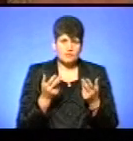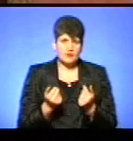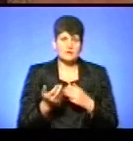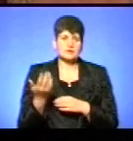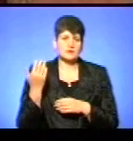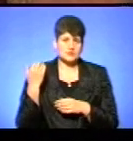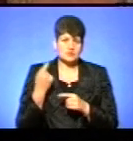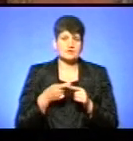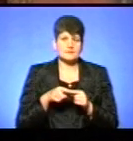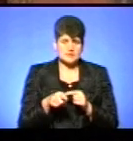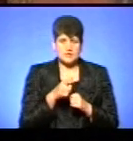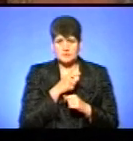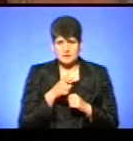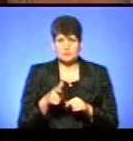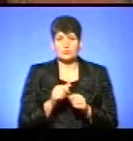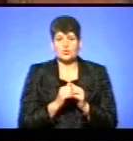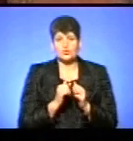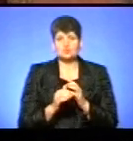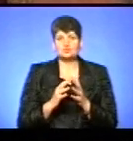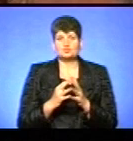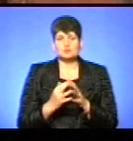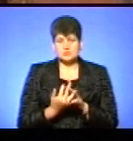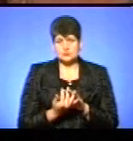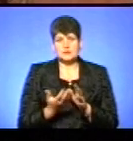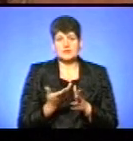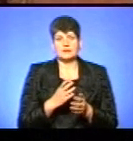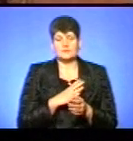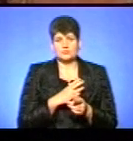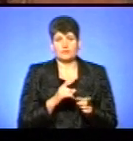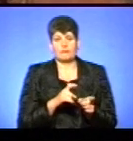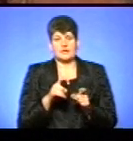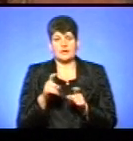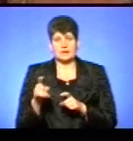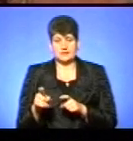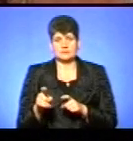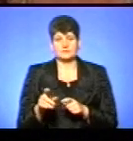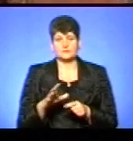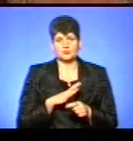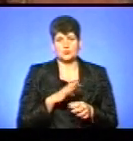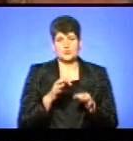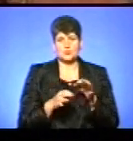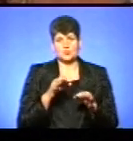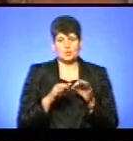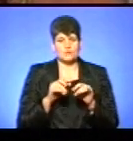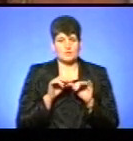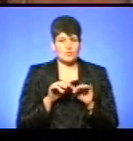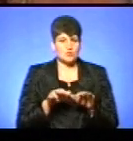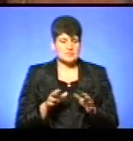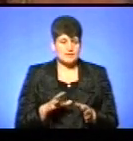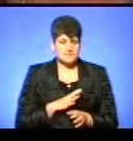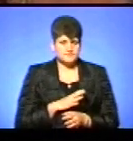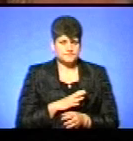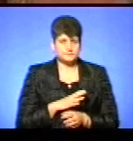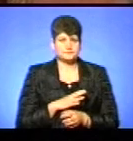раніше, і в цей період, по кожному селу, де відбувався перехід, по кожній громаді відбувалися судові процеси. І,